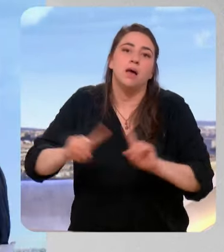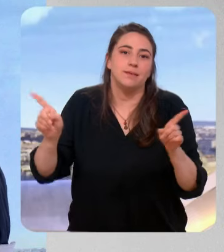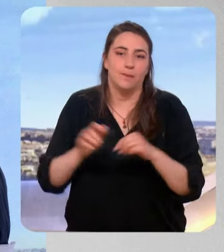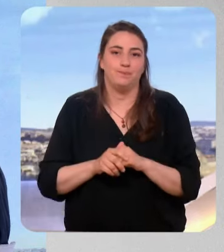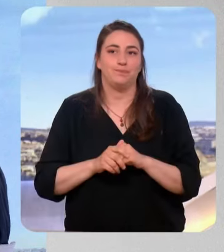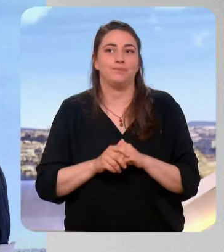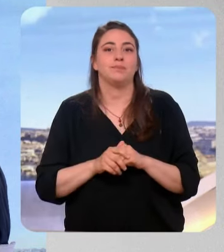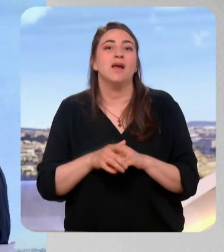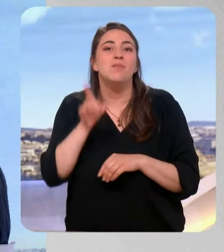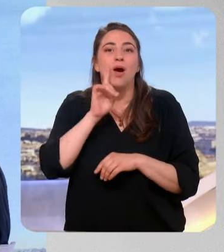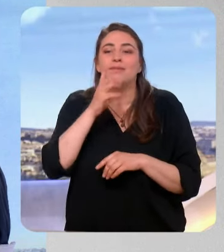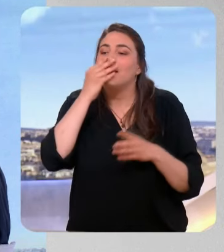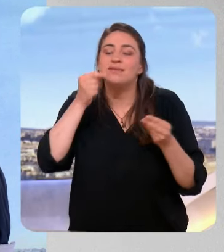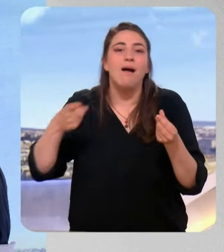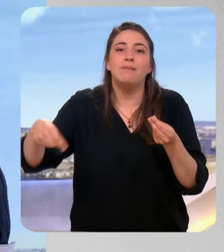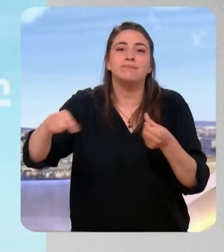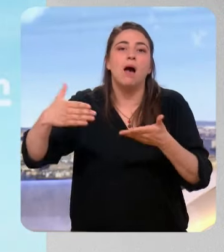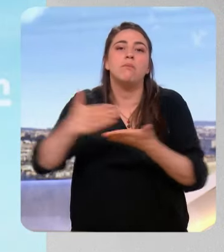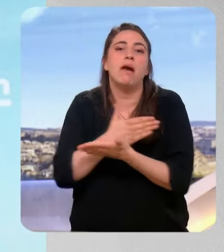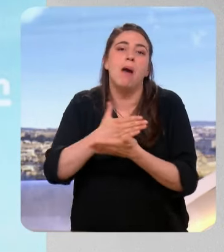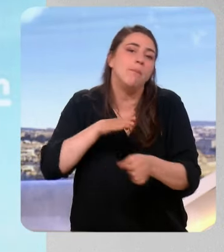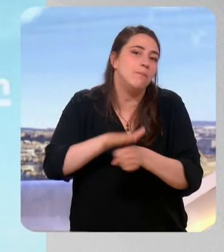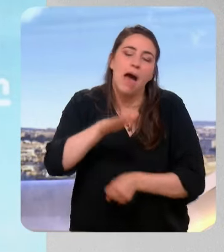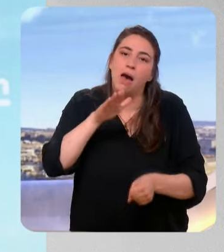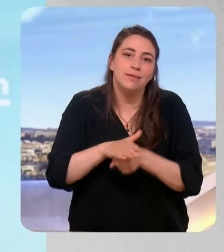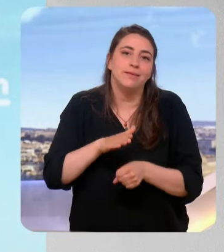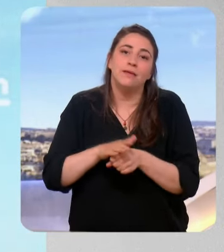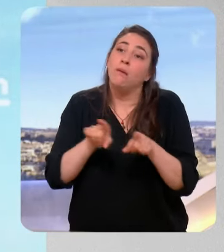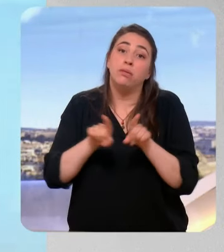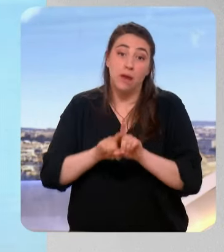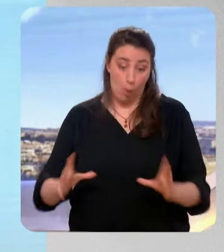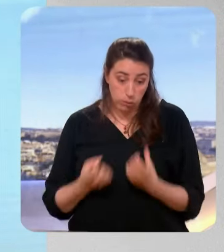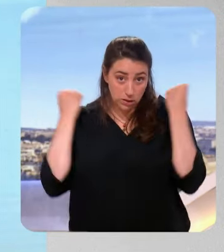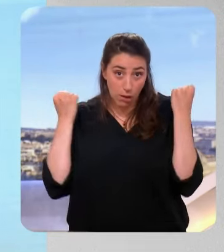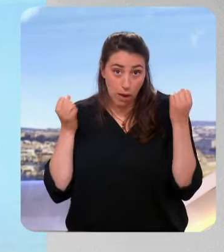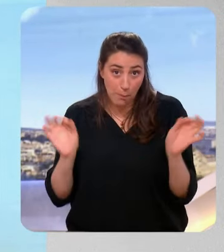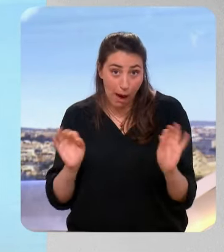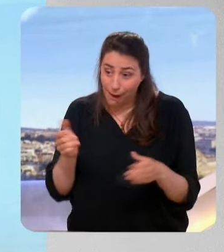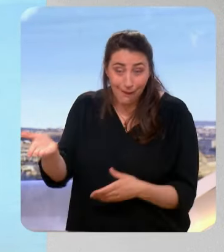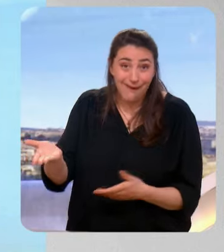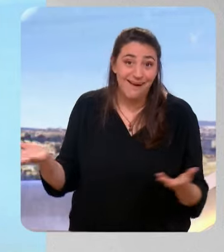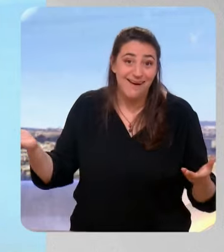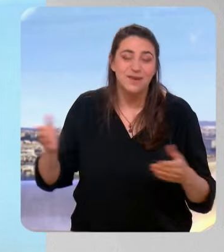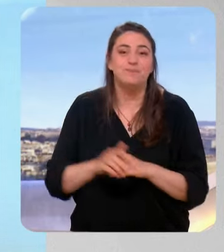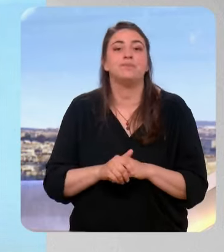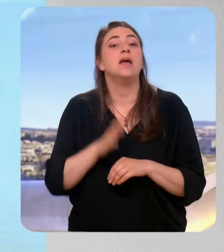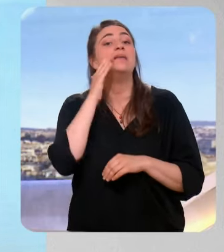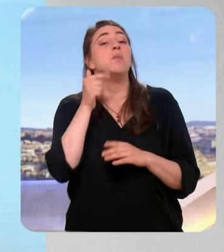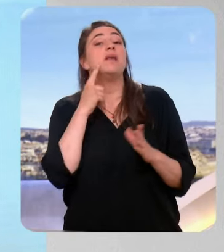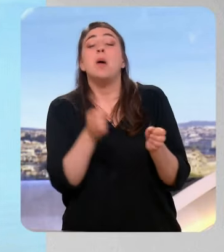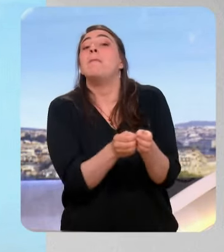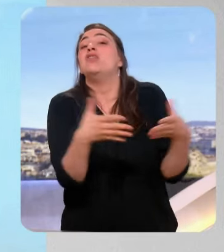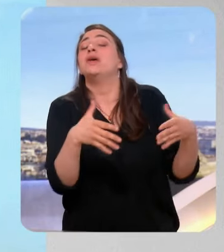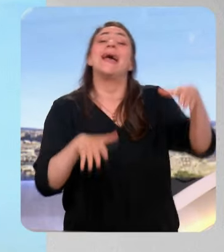d'impréparation et d'incompétence supposée de ces leaders pour exercer le pouvoir. – Ça veut dire qu'une majorité alternative est du domaine du